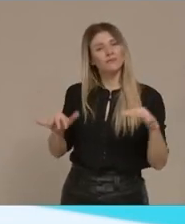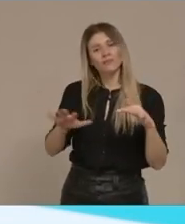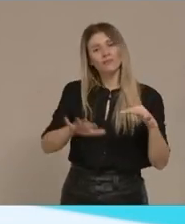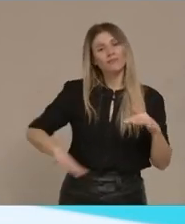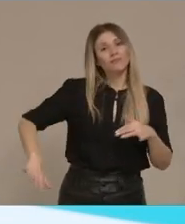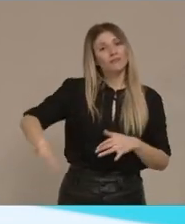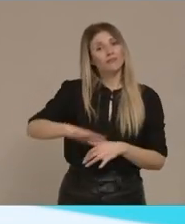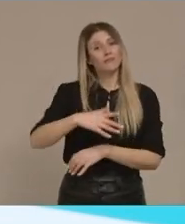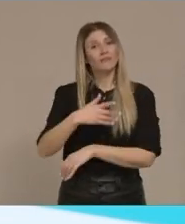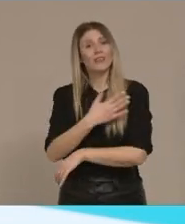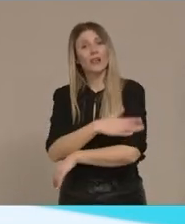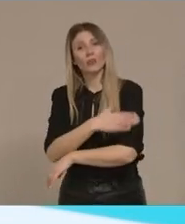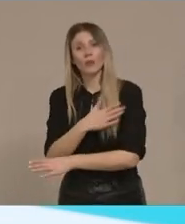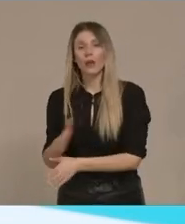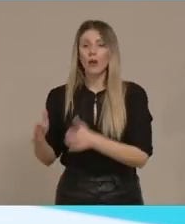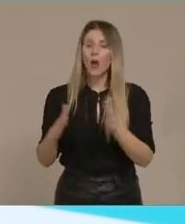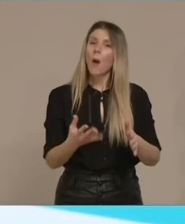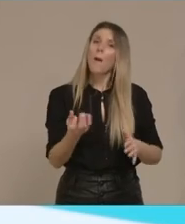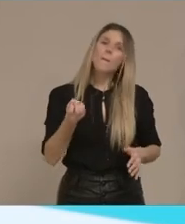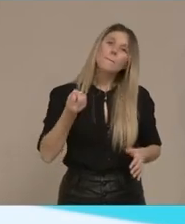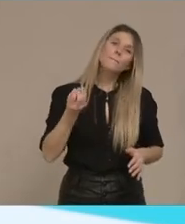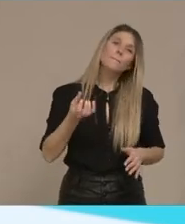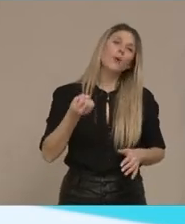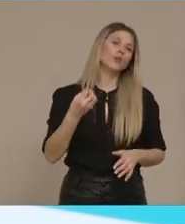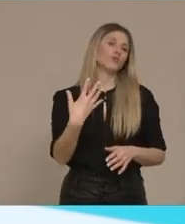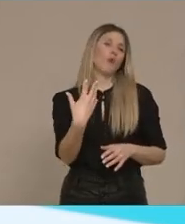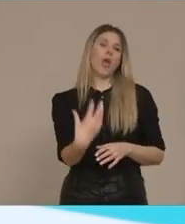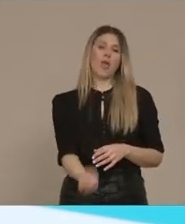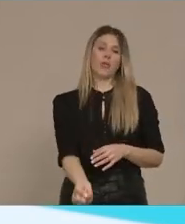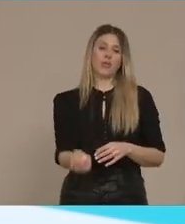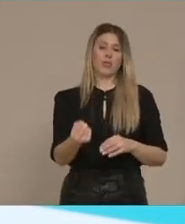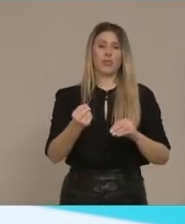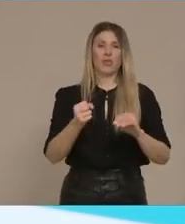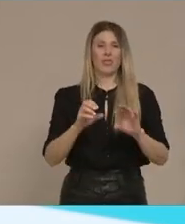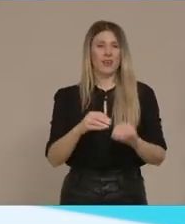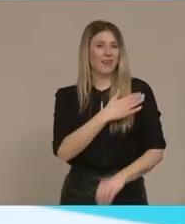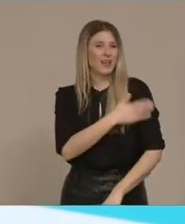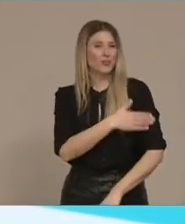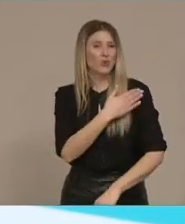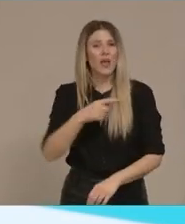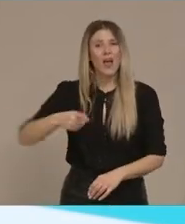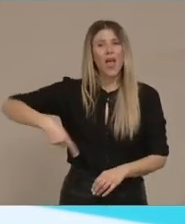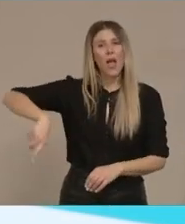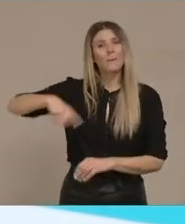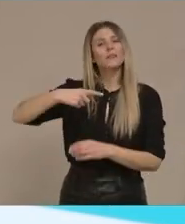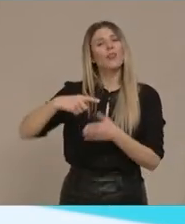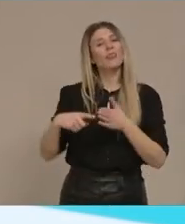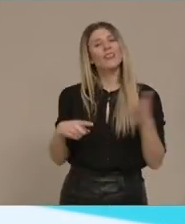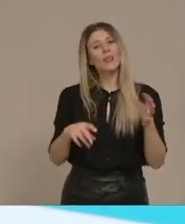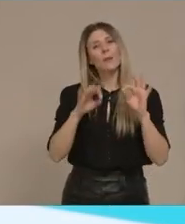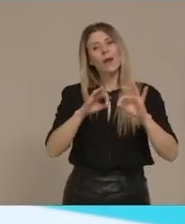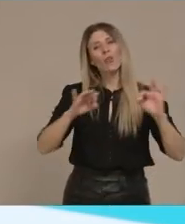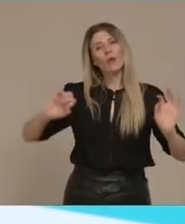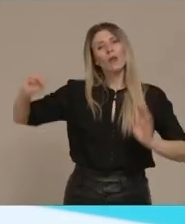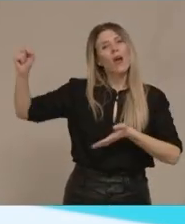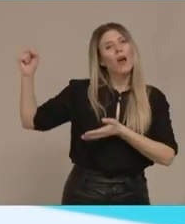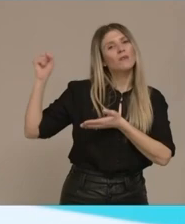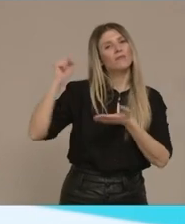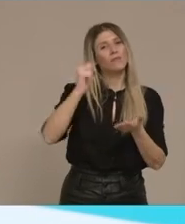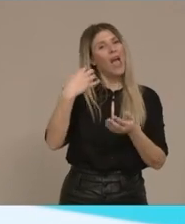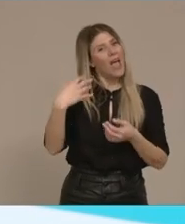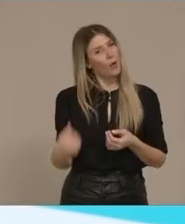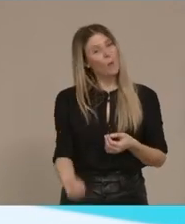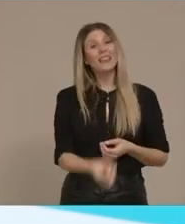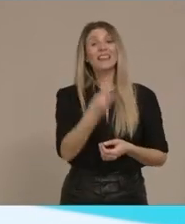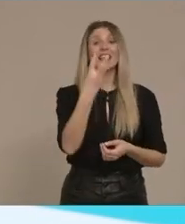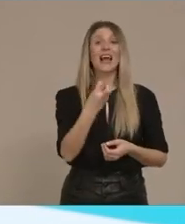πολιτισμό Απίστευτος πολιτιστικός πλούτως Δίνουμε πολλά λεφτά γενικά για έργα πολιτισμού Στην Δυτική Μακεδονία σχεδόν 30 εκατομμύρια Το